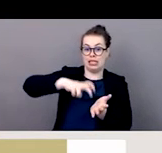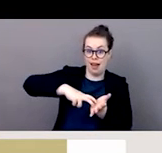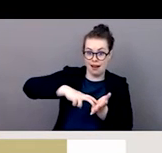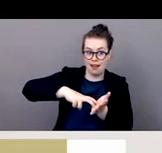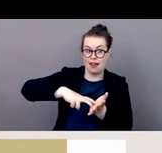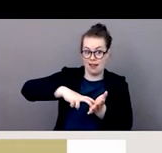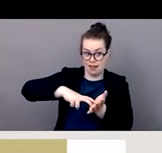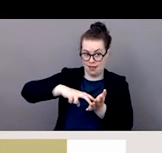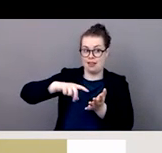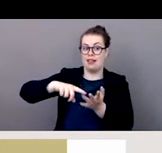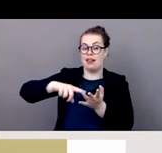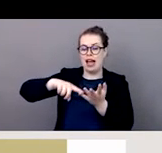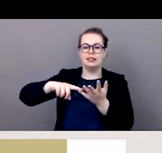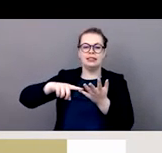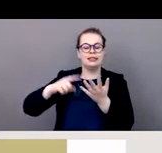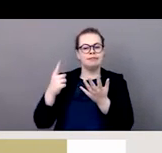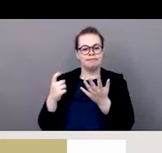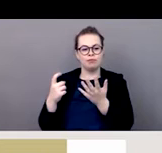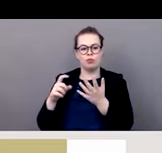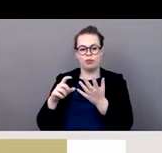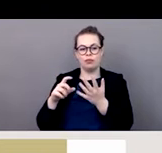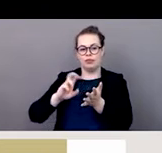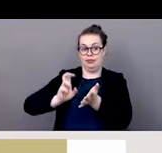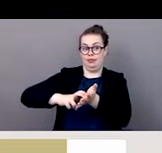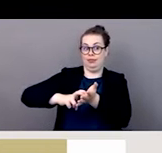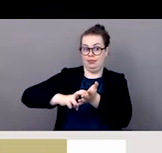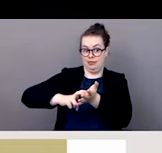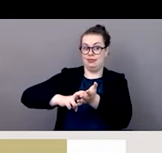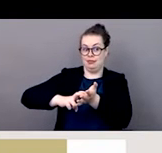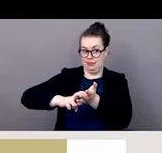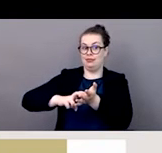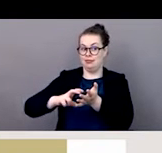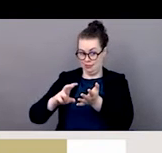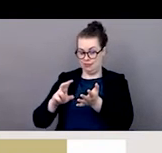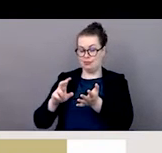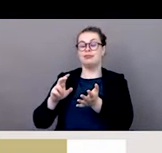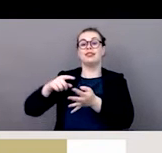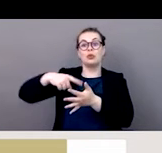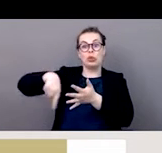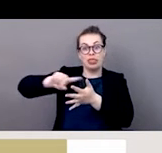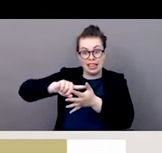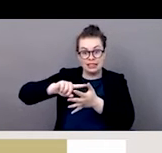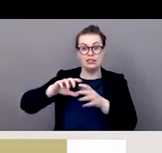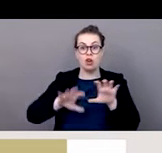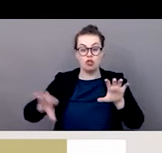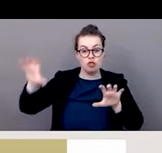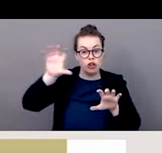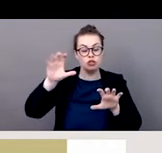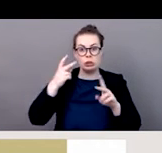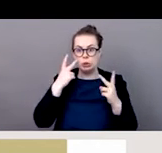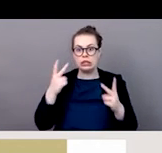il faudrait qu'il y ait plus de contributions additionnelles de la société civile